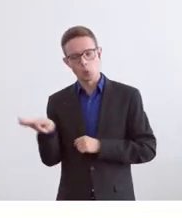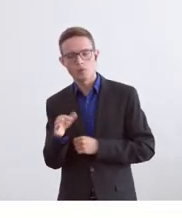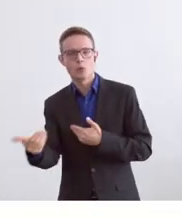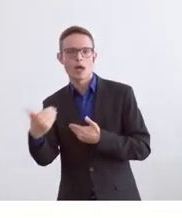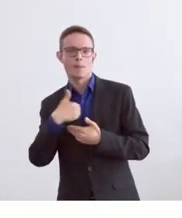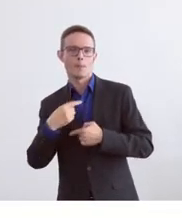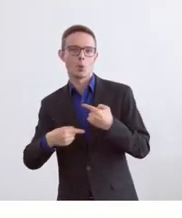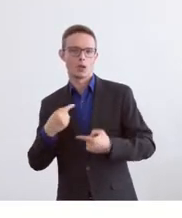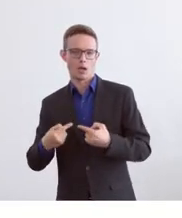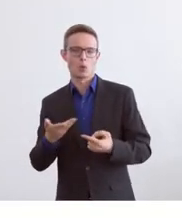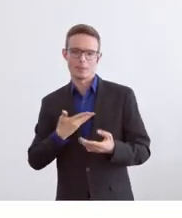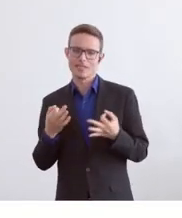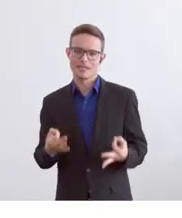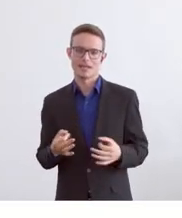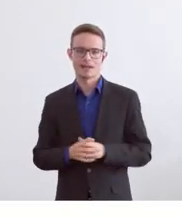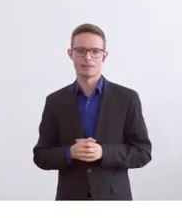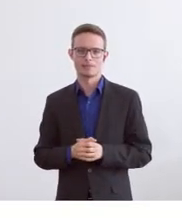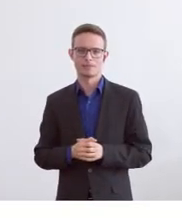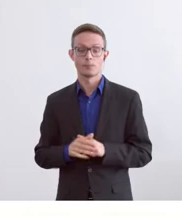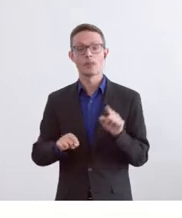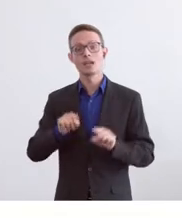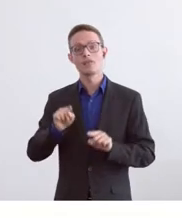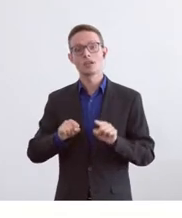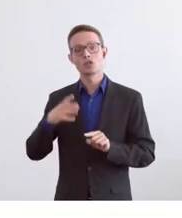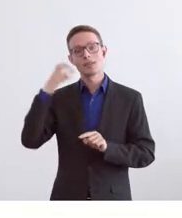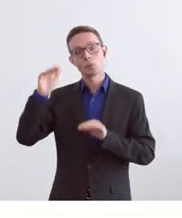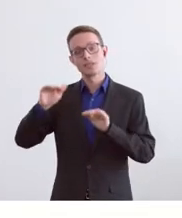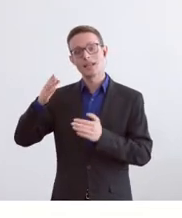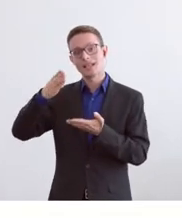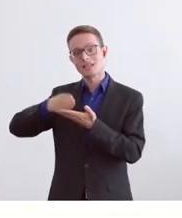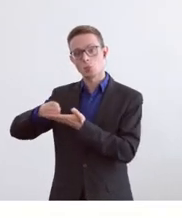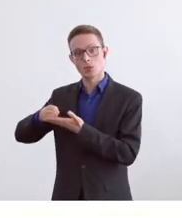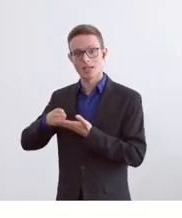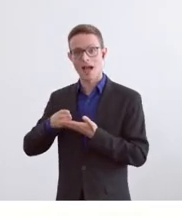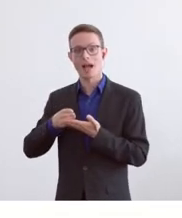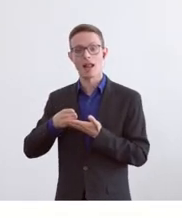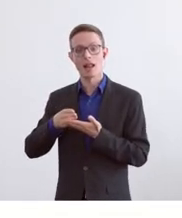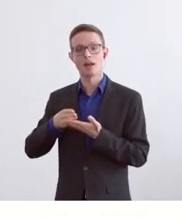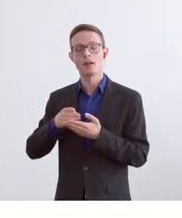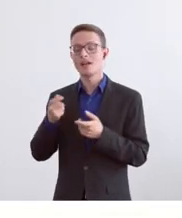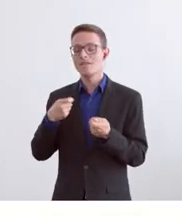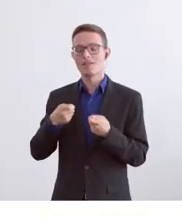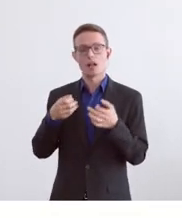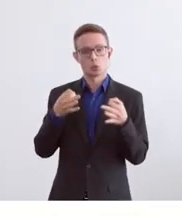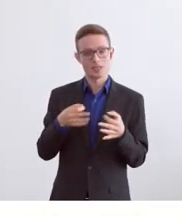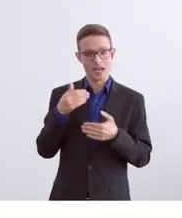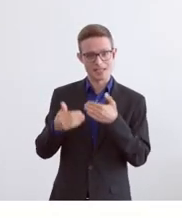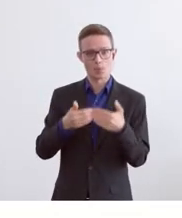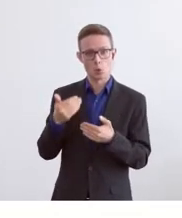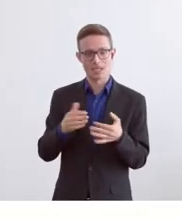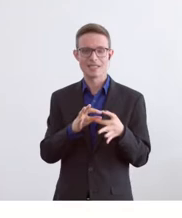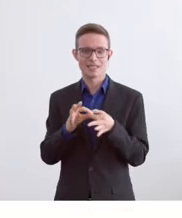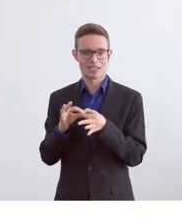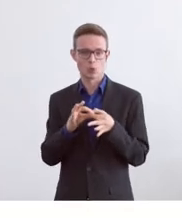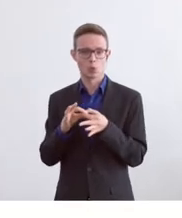sind ja gestützt auf verschiedene Bundesgerichtsurteile. Kein politischer Ermessensentscheid, sondern verwaltungsrechtlicher Prozesse. Das